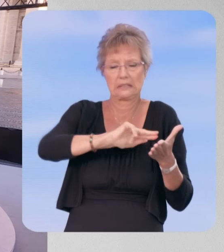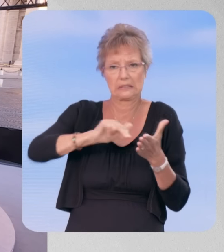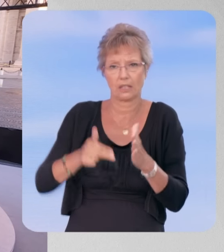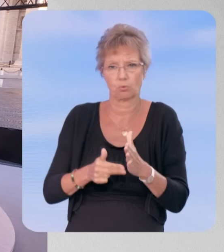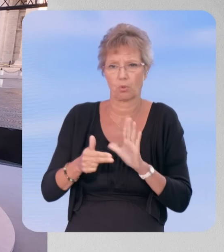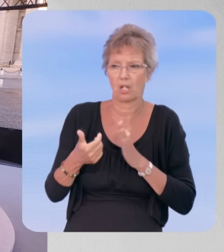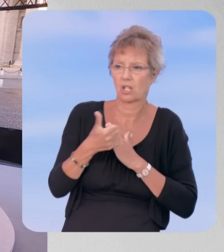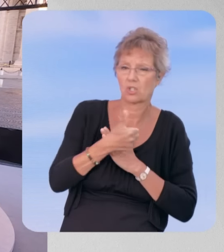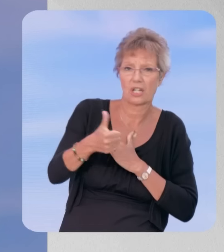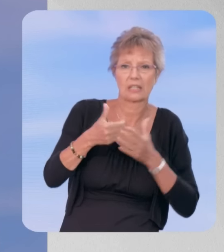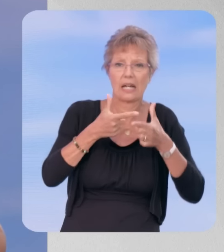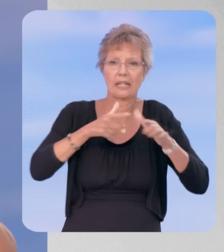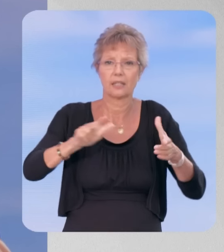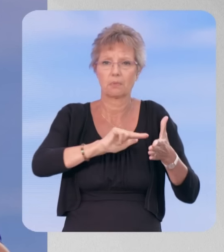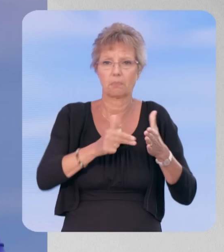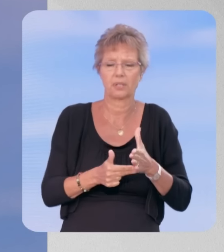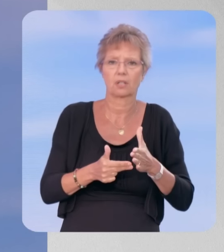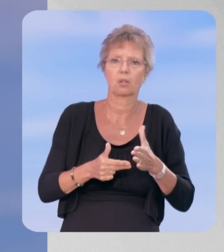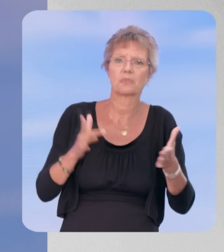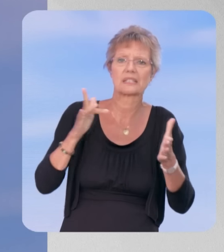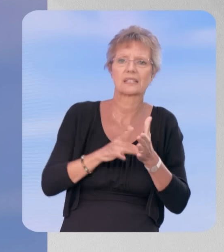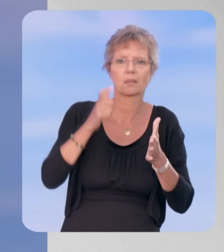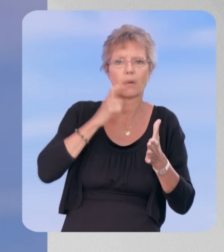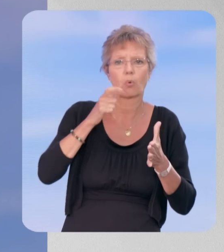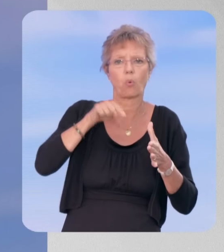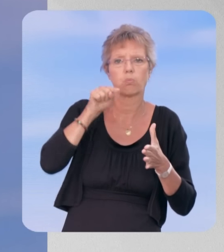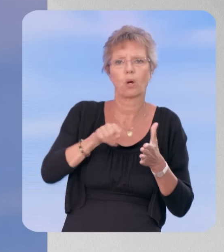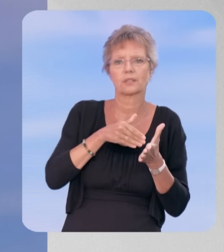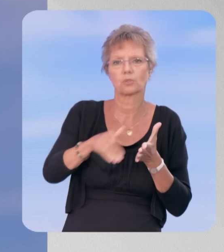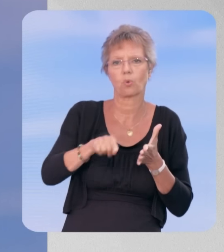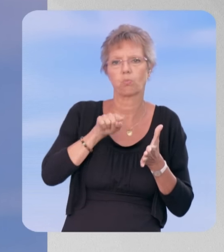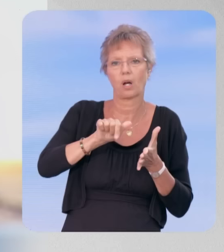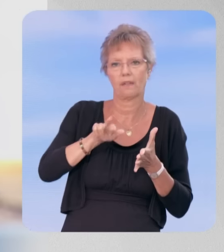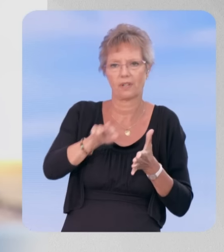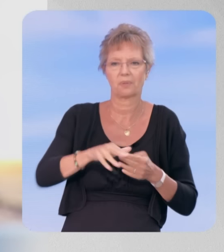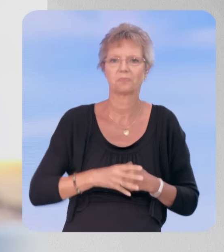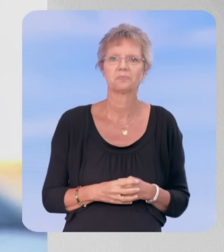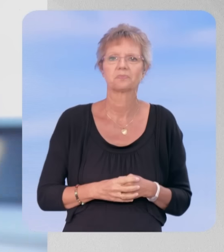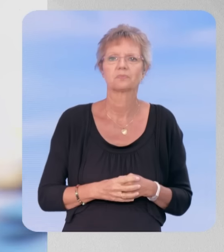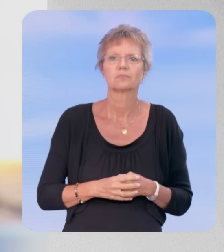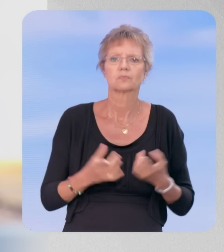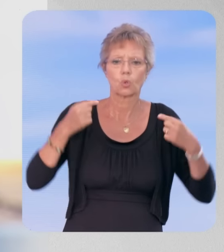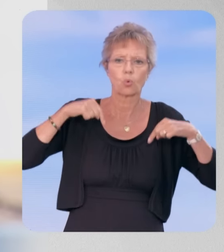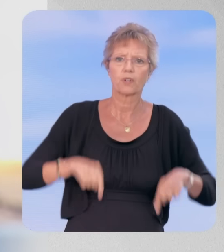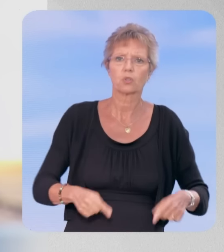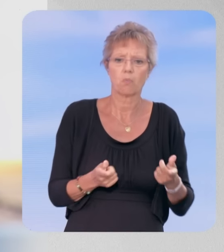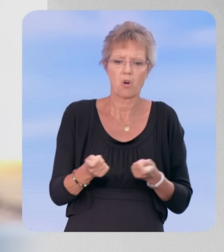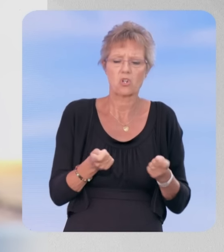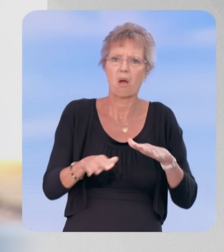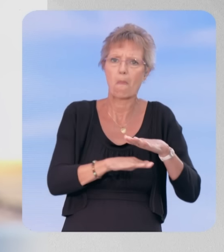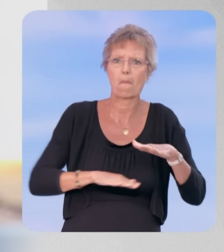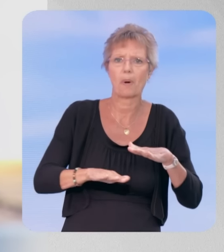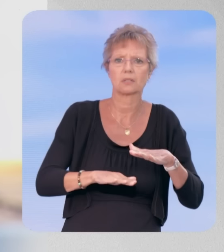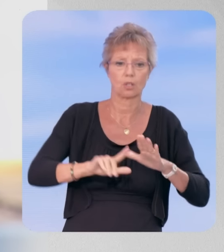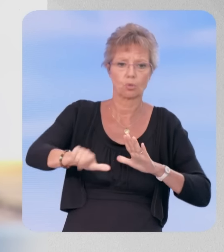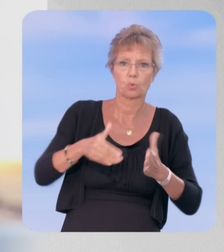signer sur macron-destitution.fr. Mathilde Panot, les affaires courantes sont gérées par le gouvernement des missionnaires. y a 12 millions d'élèves,